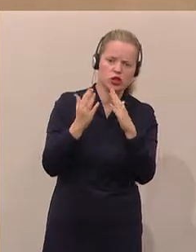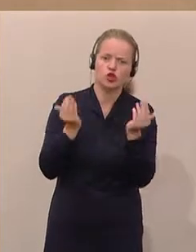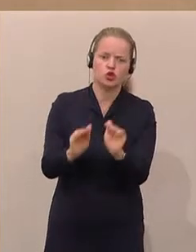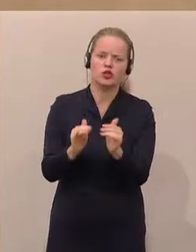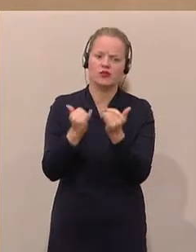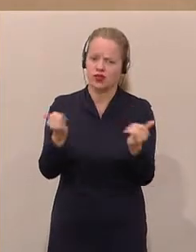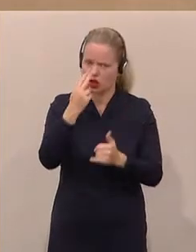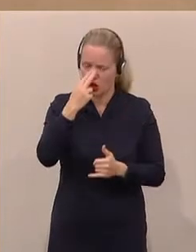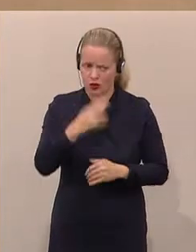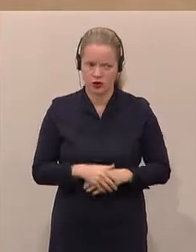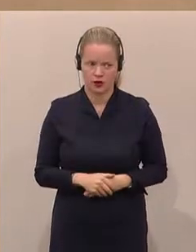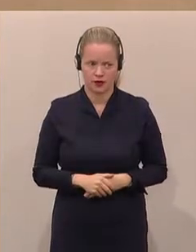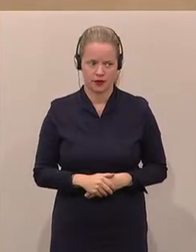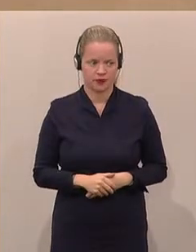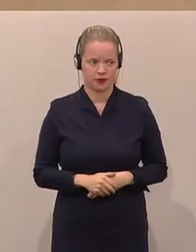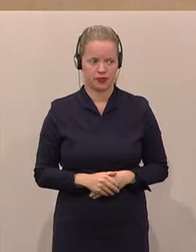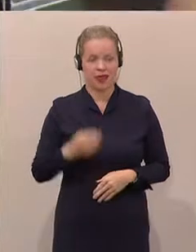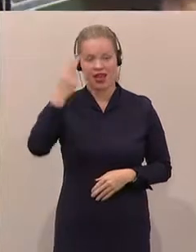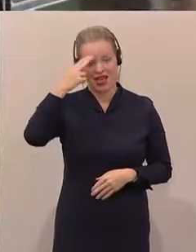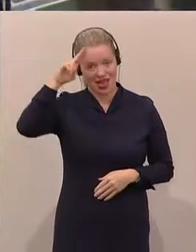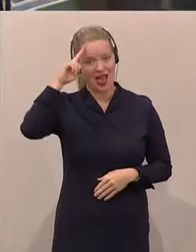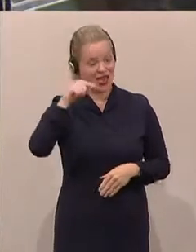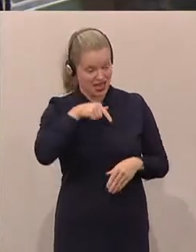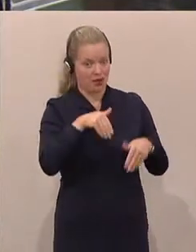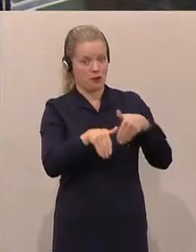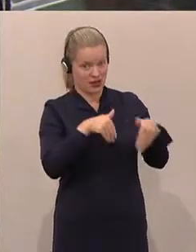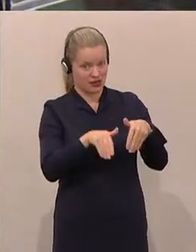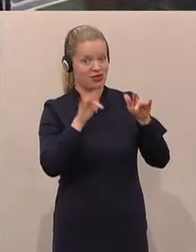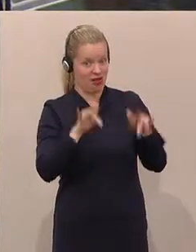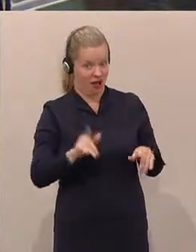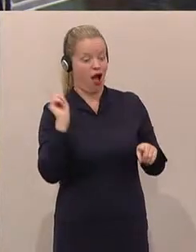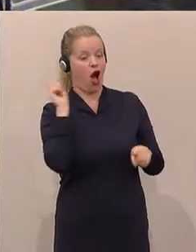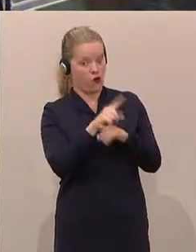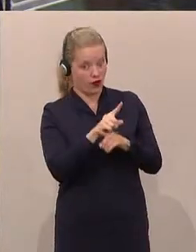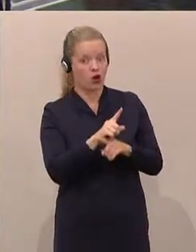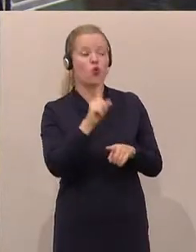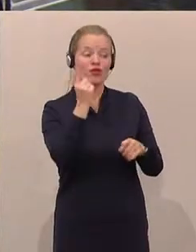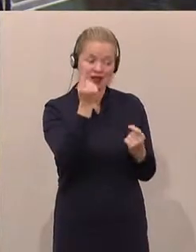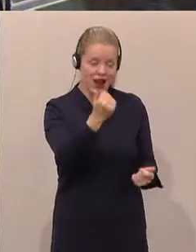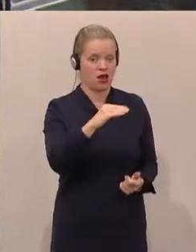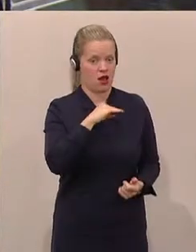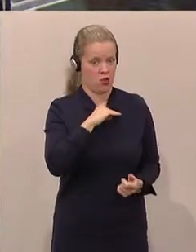Der Herr Innenminister hat doch das nötige Geld und auch das Mandat, diese Frauen zu schützen.